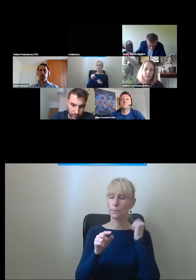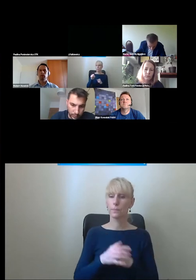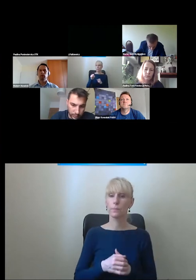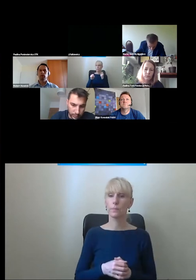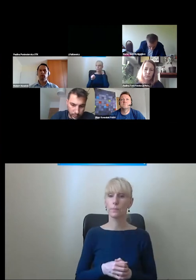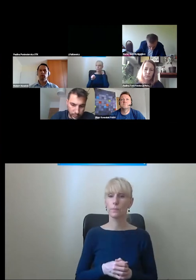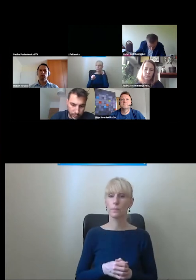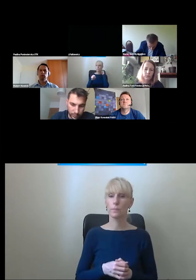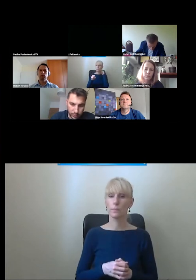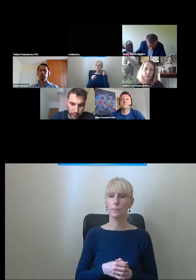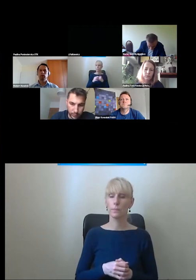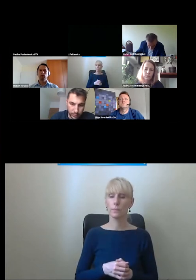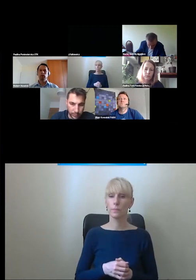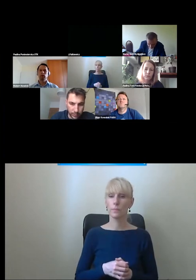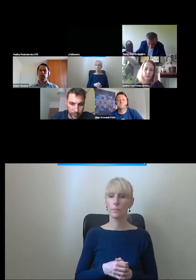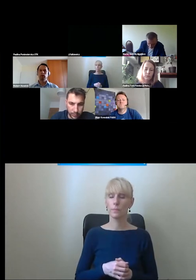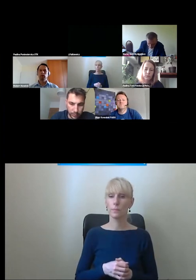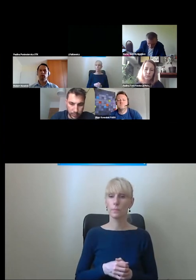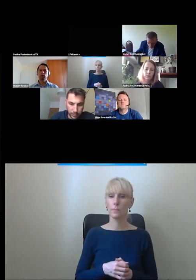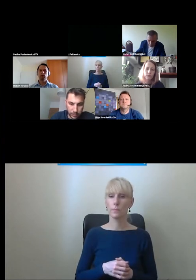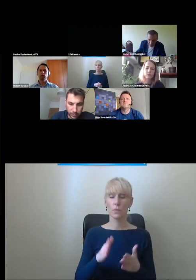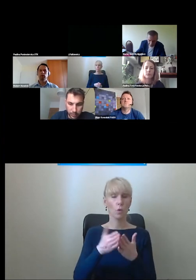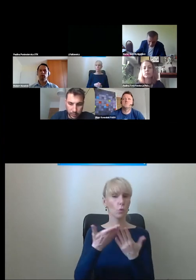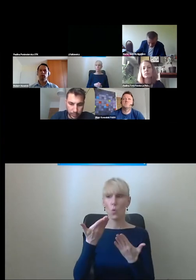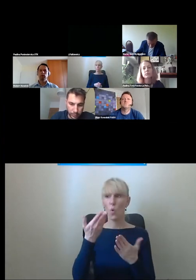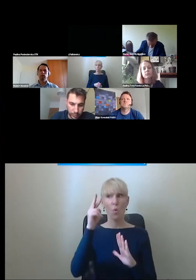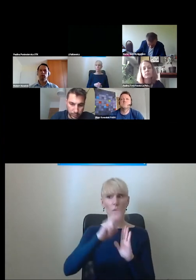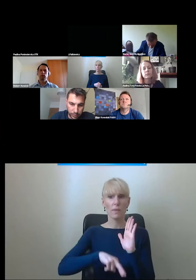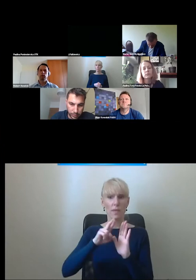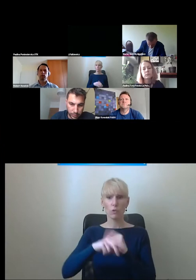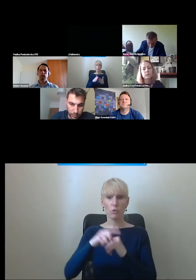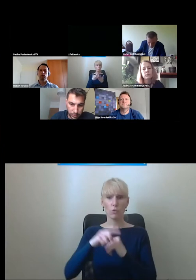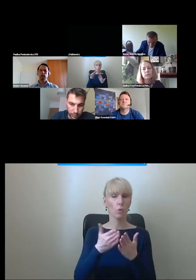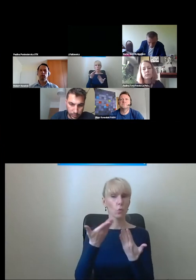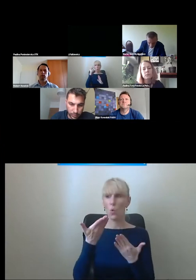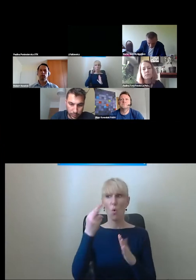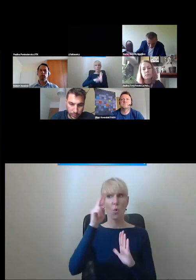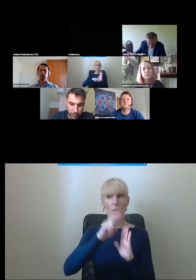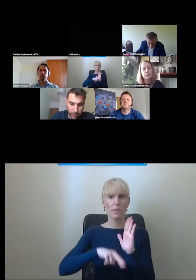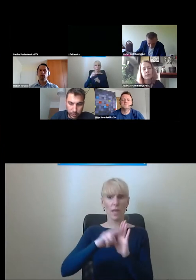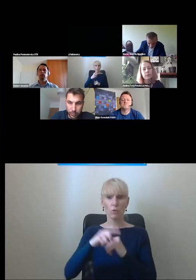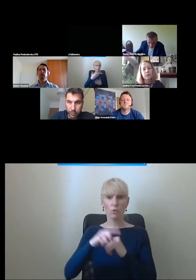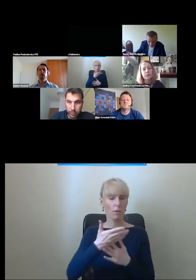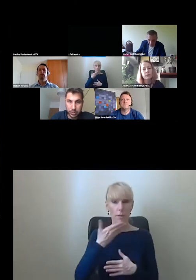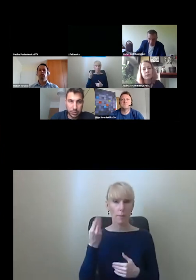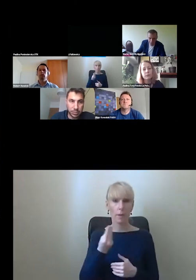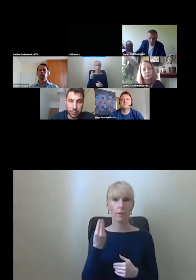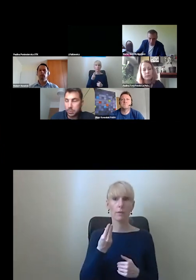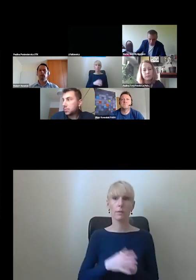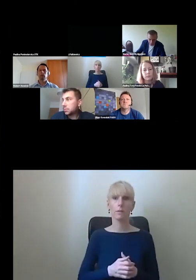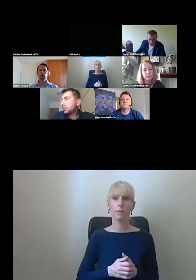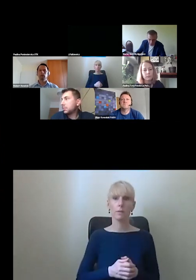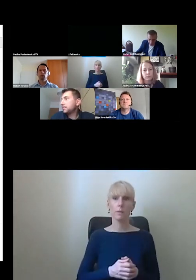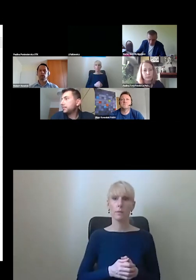To mamy nieuregulowane jeszcze żadnym zarządzeniem, ale wprowadzone,